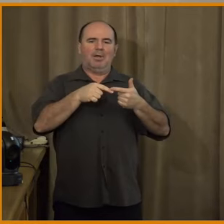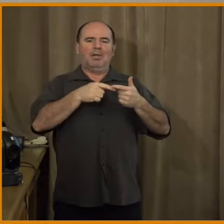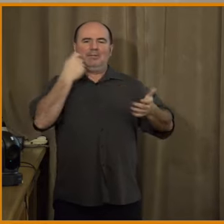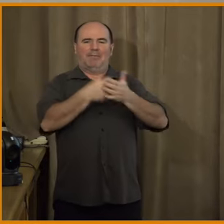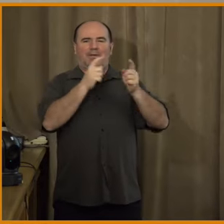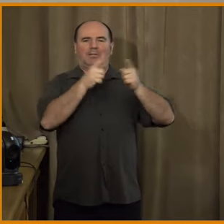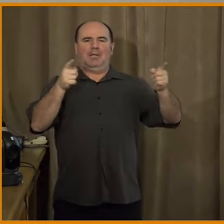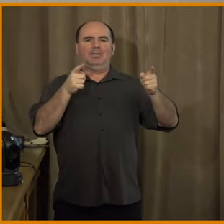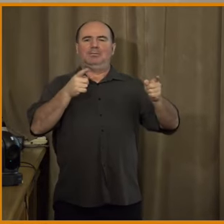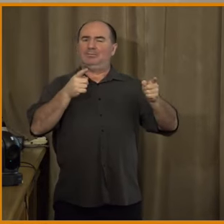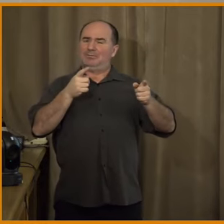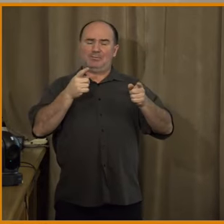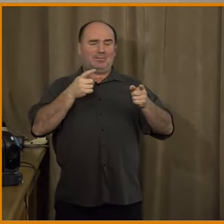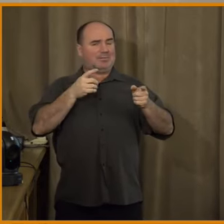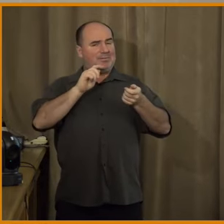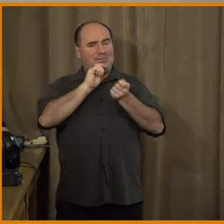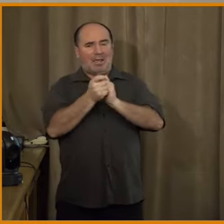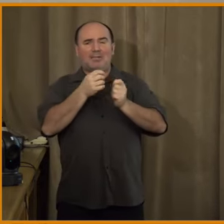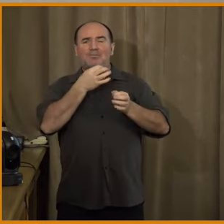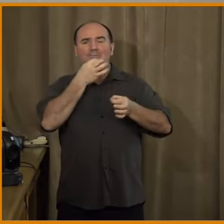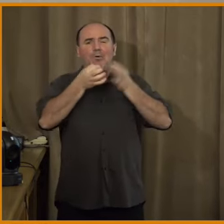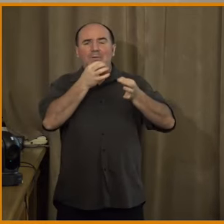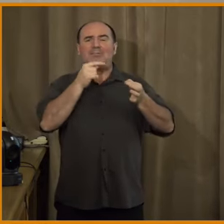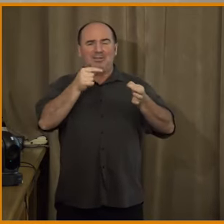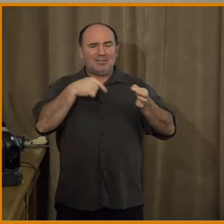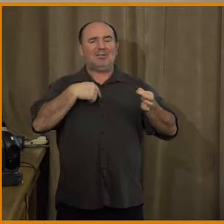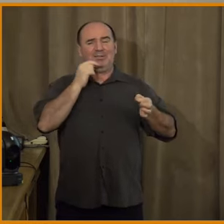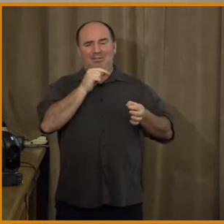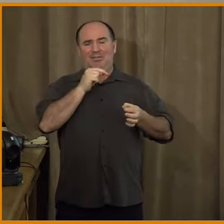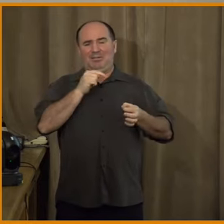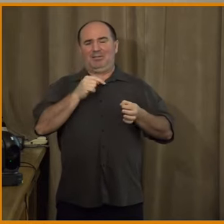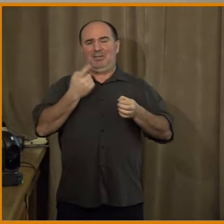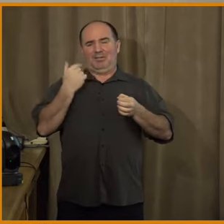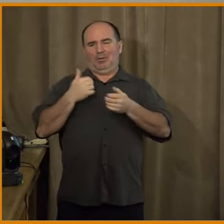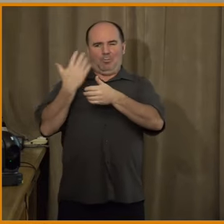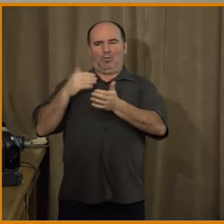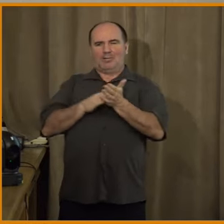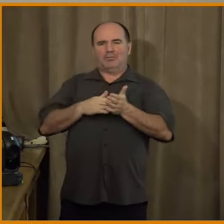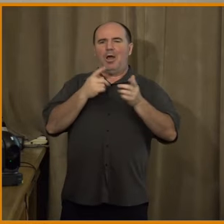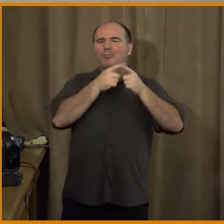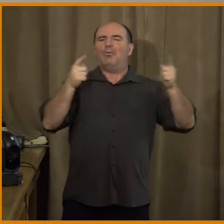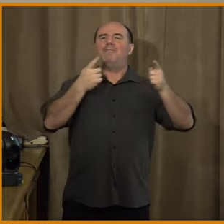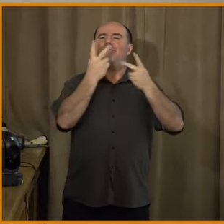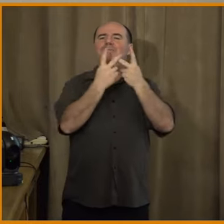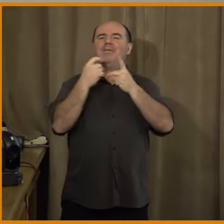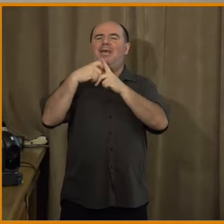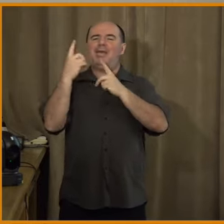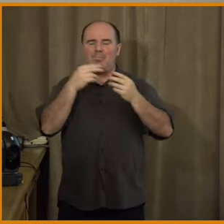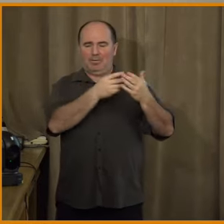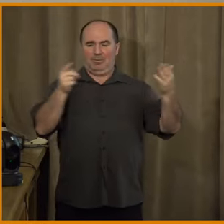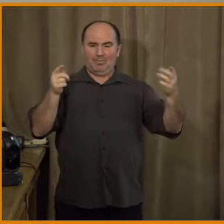začátku, v naší komunikaci. Protože se hrozně bojíme toho obvinovat lidi, kteří v dobré výře sdílí